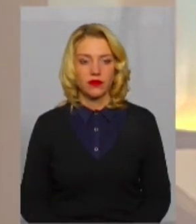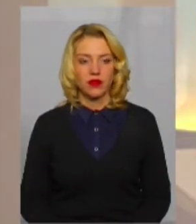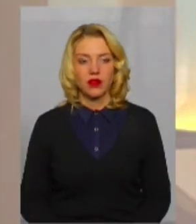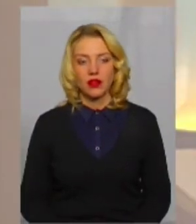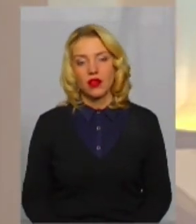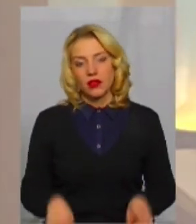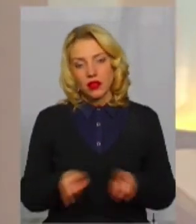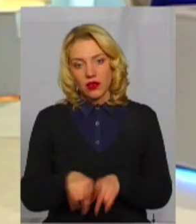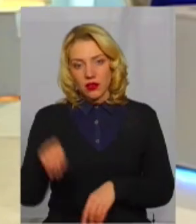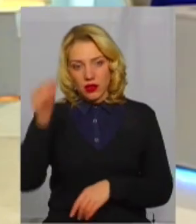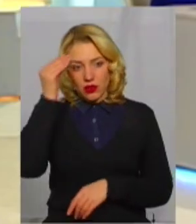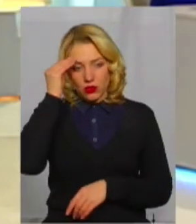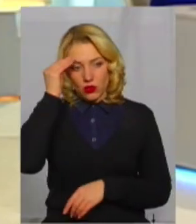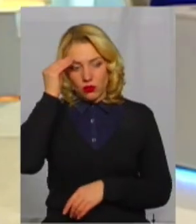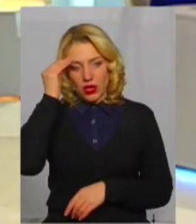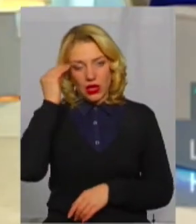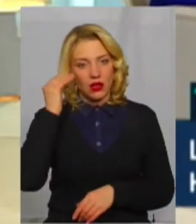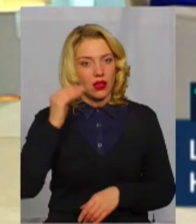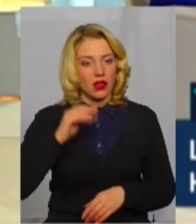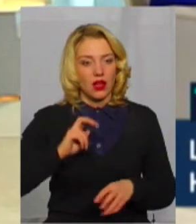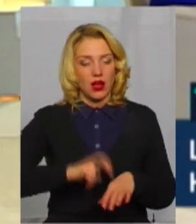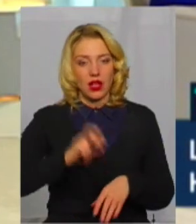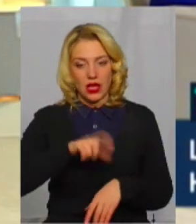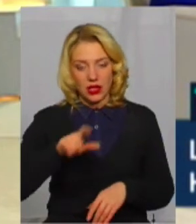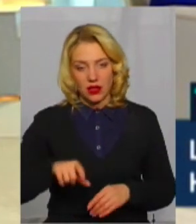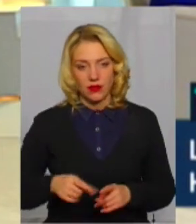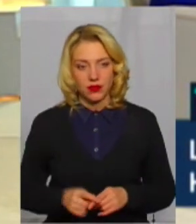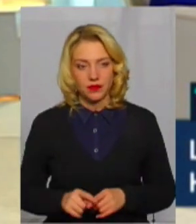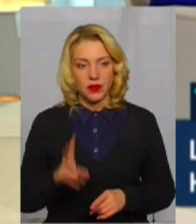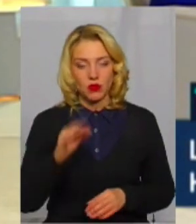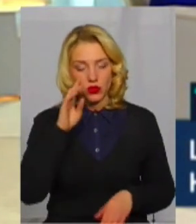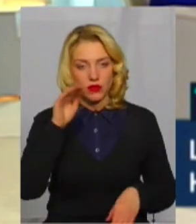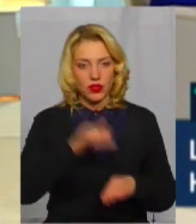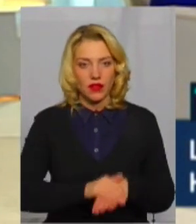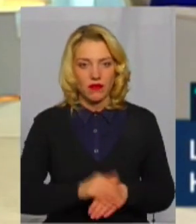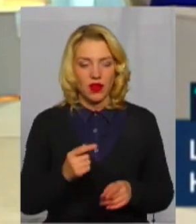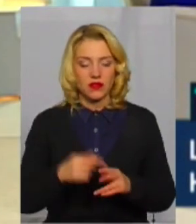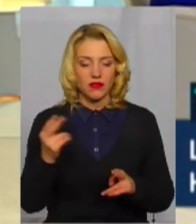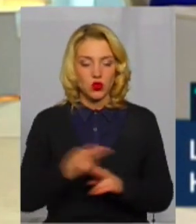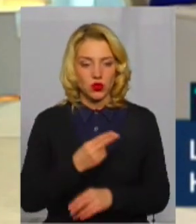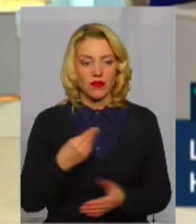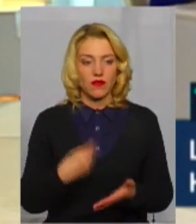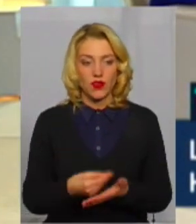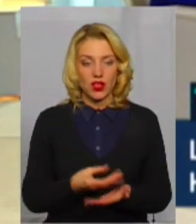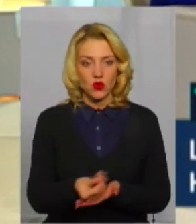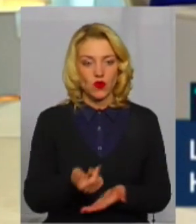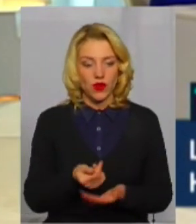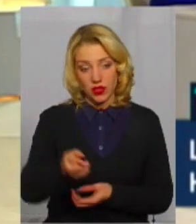От така думка лікарів. Попри очевидний факт відсутності фінансування